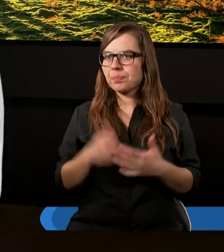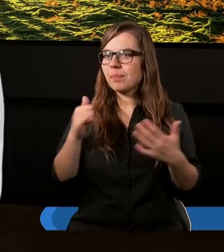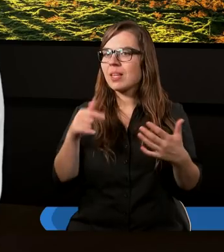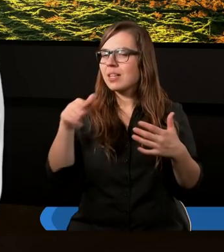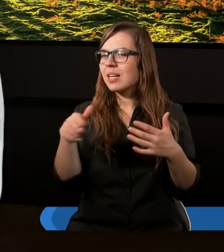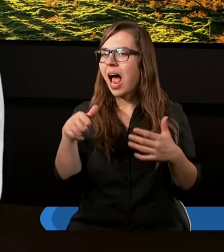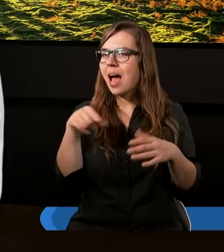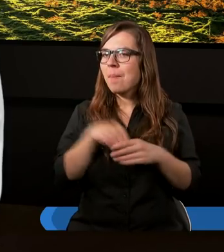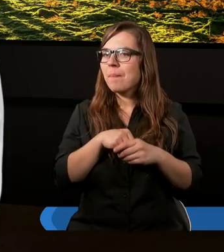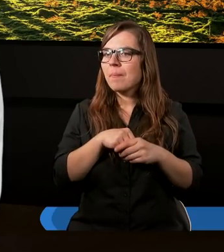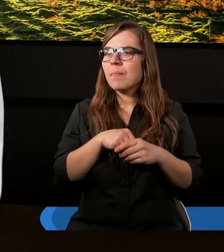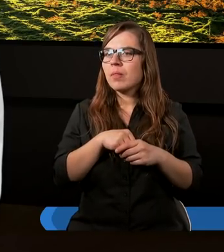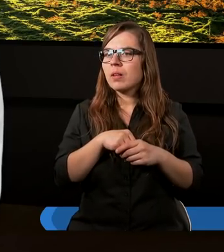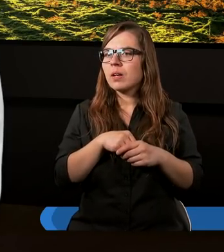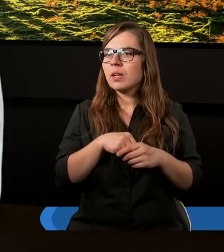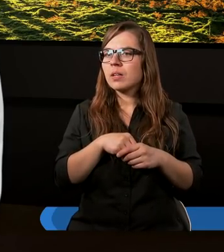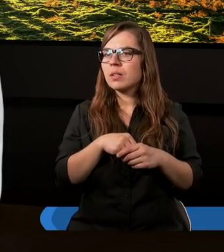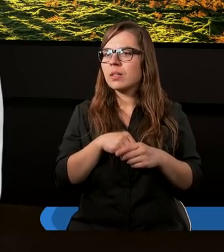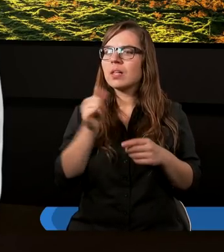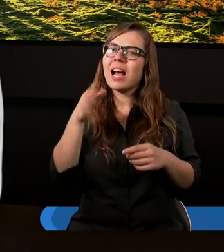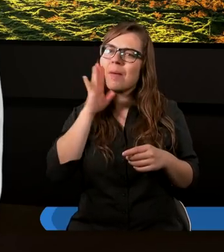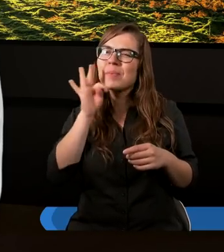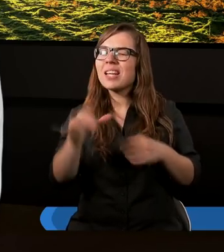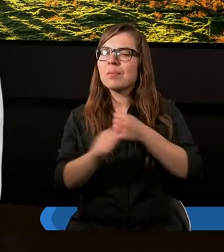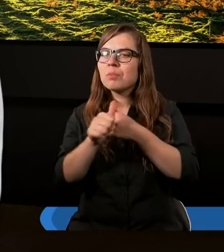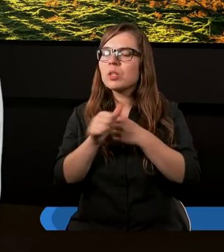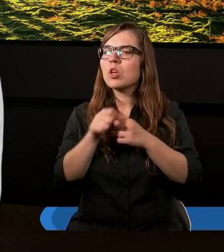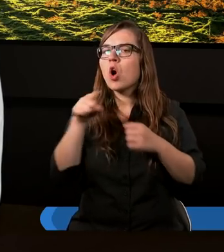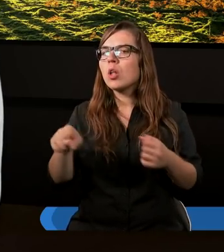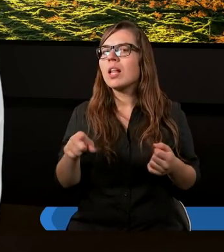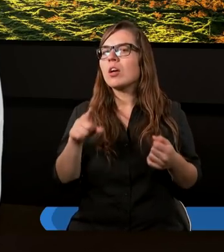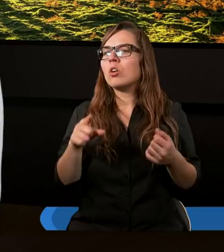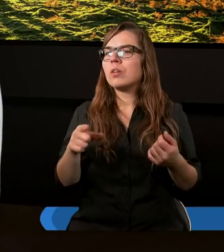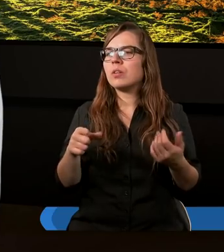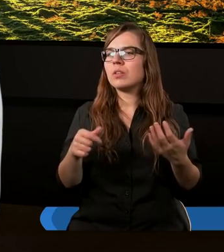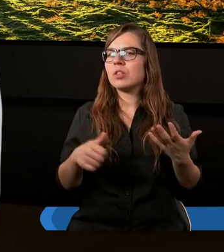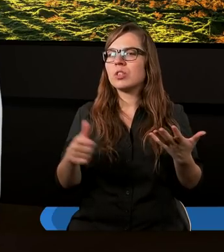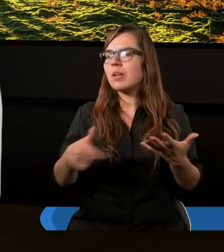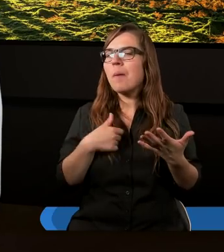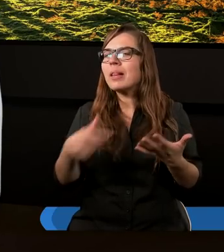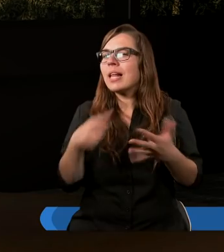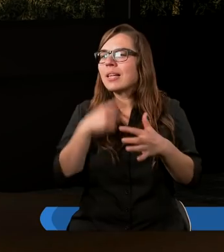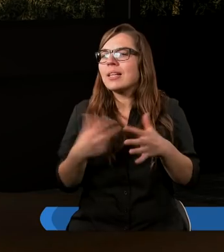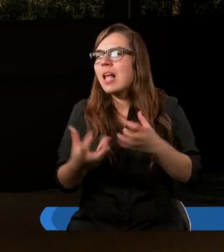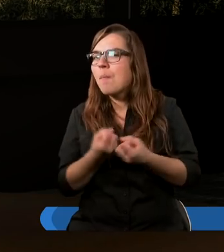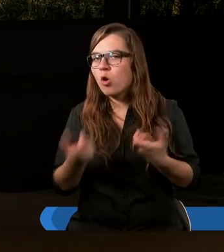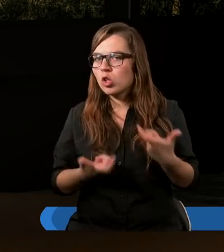I dali mu tam, no jak gdyby taki przyczynek do tego, żeby mógł taką decyzję, a nie inną podjąć. Dobrze. No